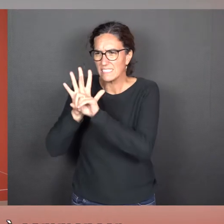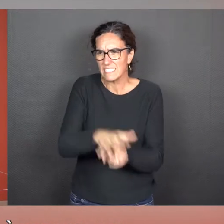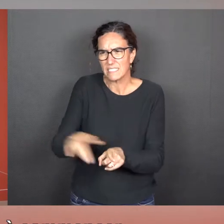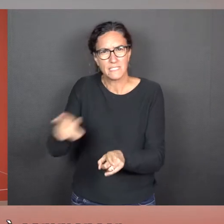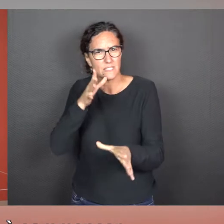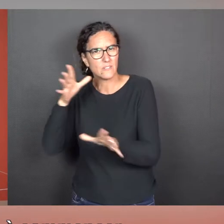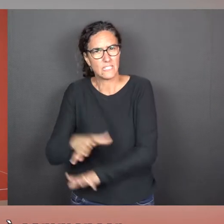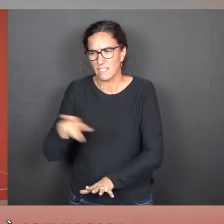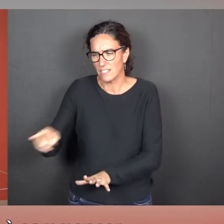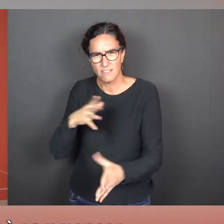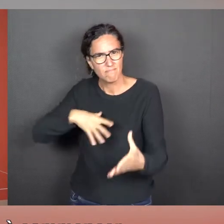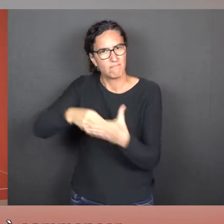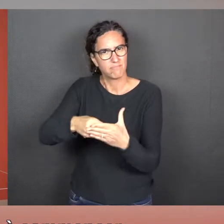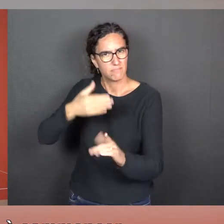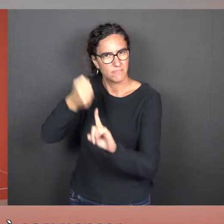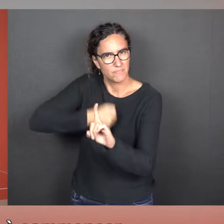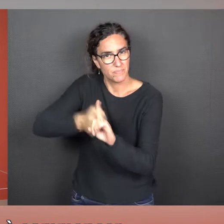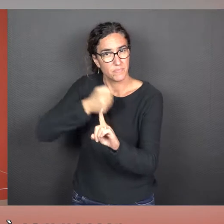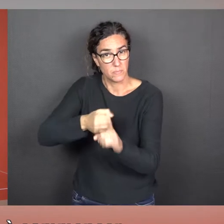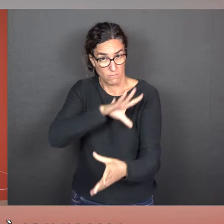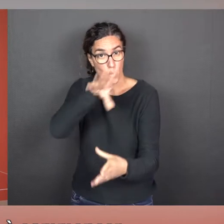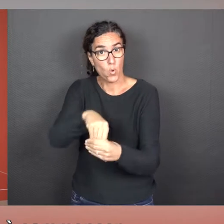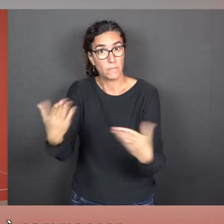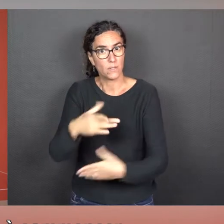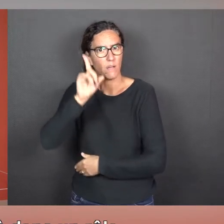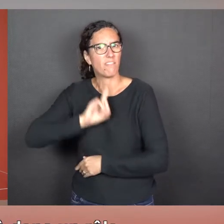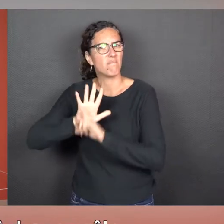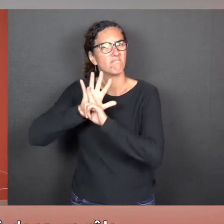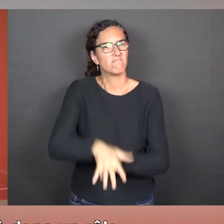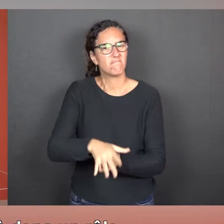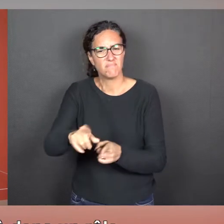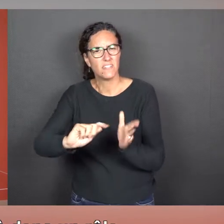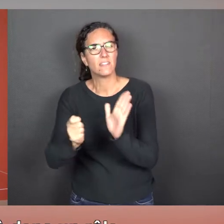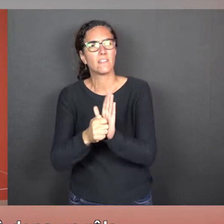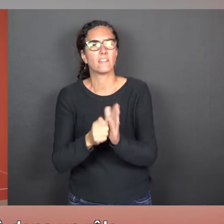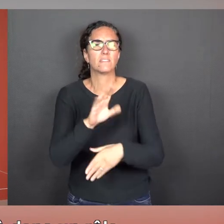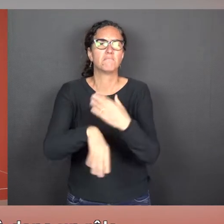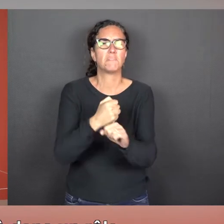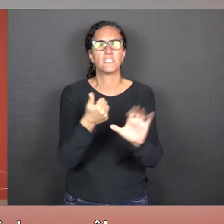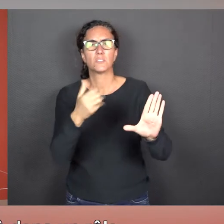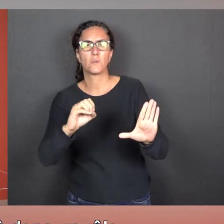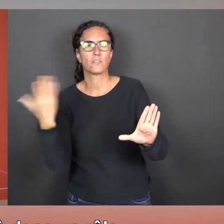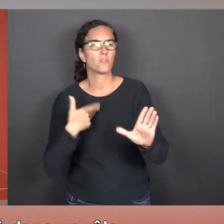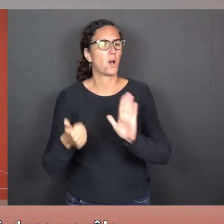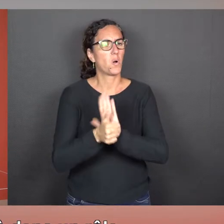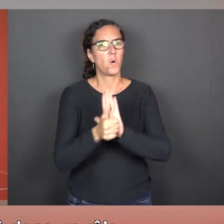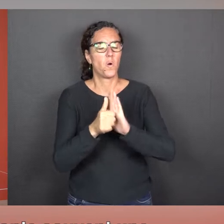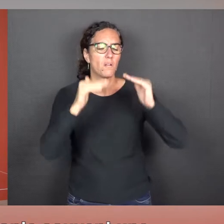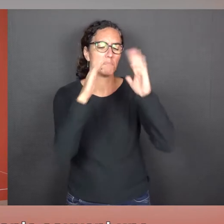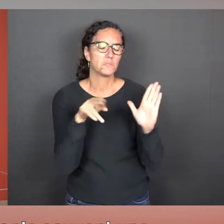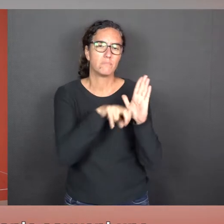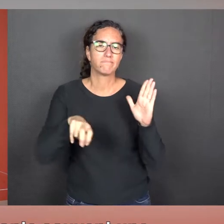toute forme de discrimination, à commencer par celle faite aux femmes qui sont encore enfermées à ce moment-là dans un rôle extrêmement traditionnel.